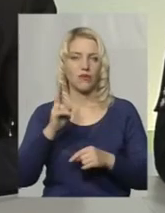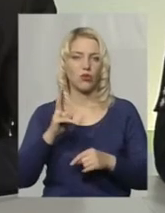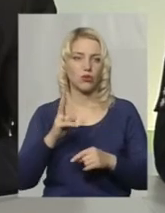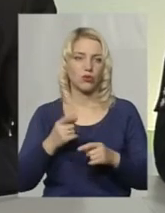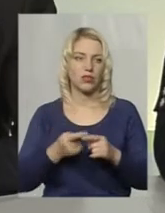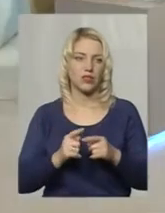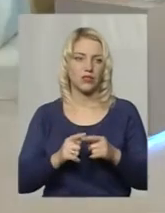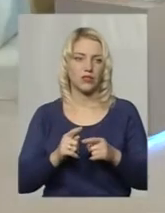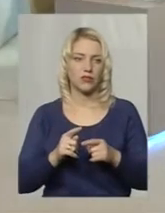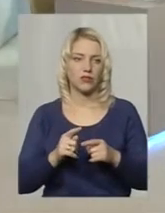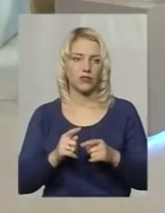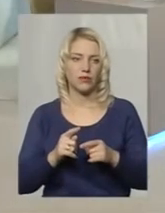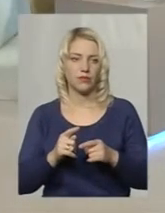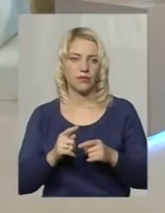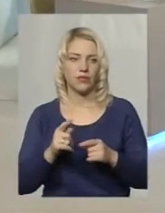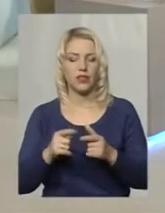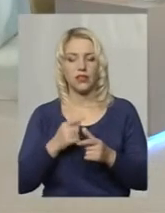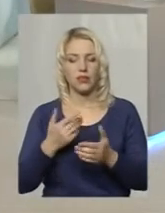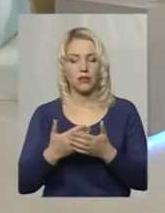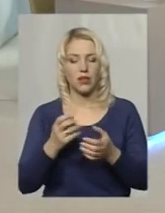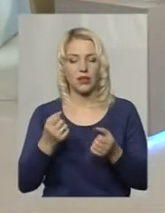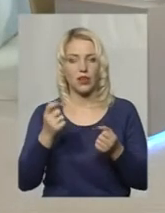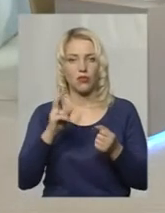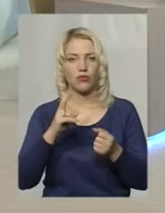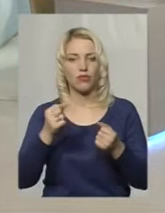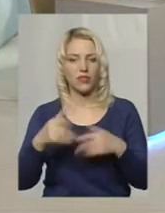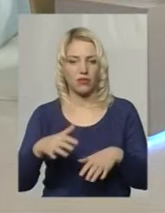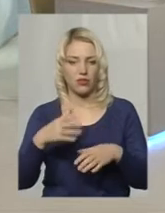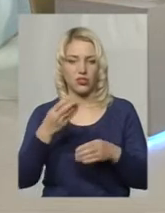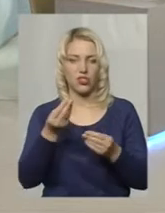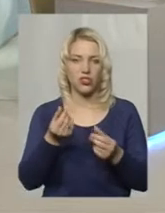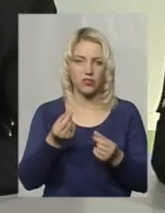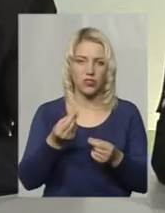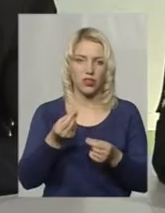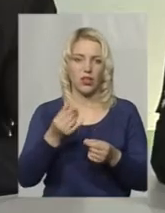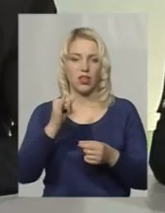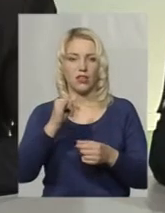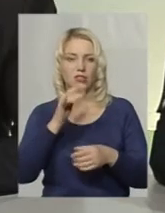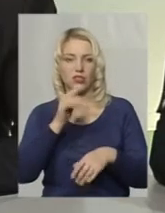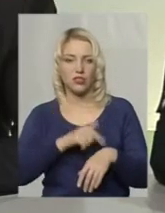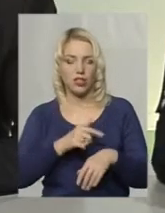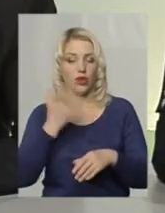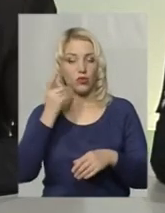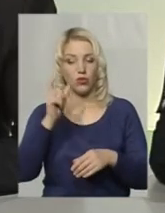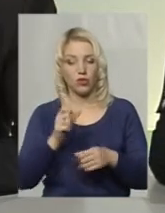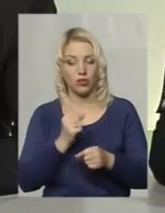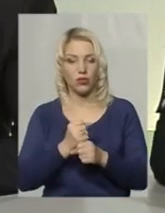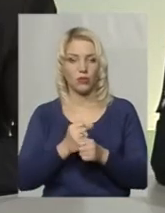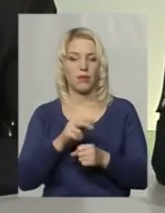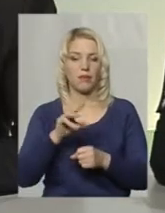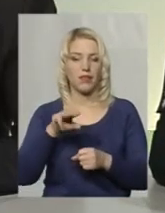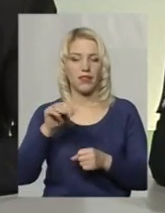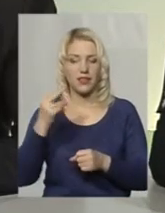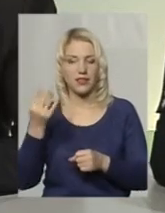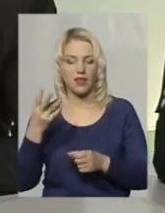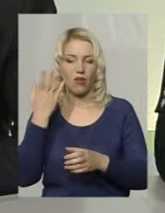якісь втрати поніс. Тобто, це часові втрати, це фінансові, якісь економічні втрати. А коли громадяни навпаки роблять петицію, цю петицію